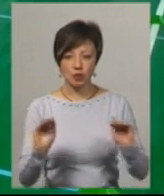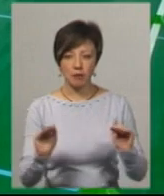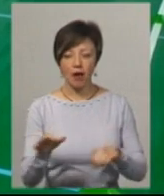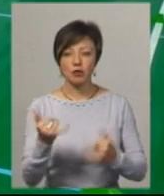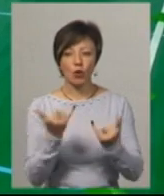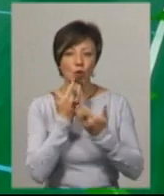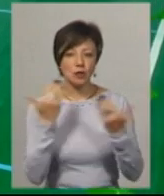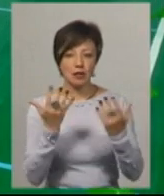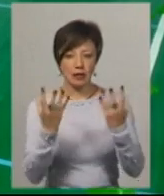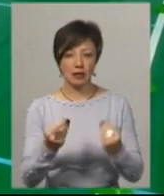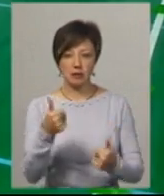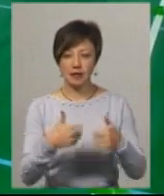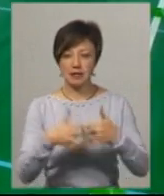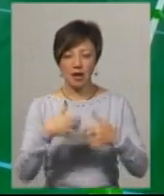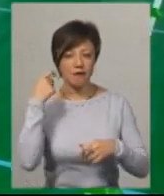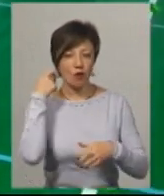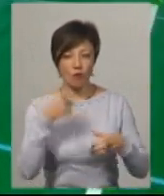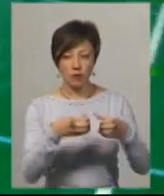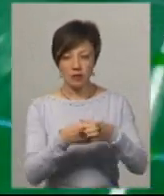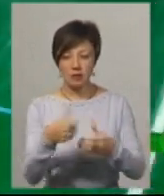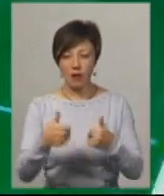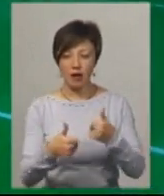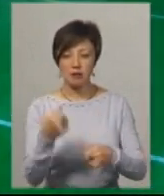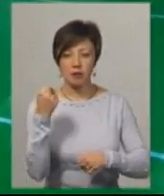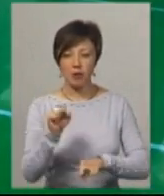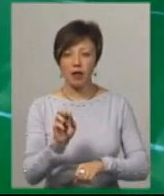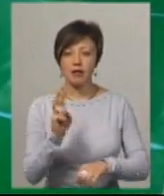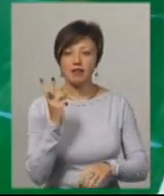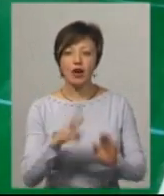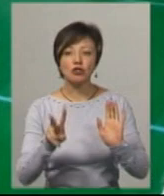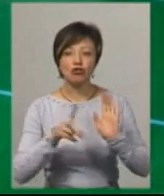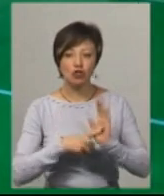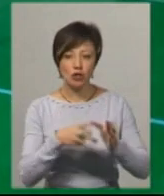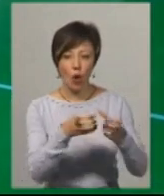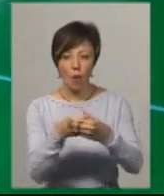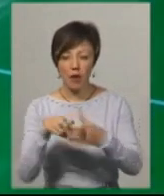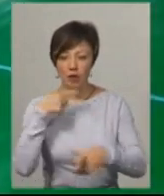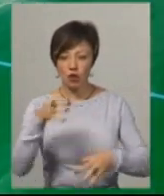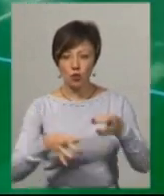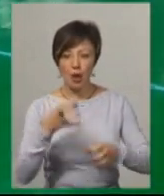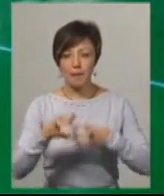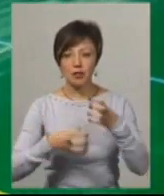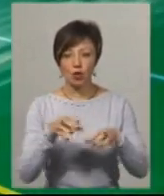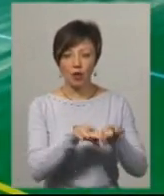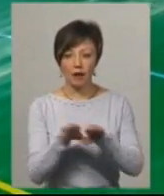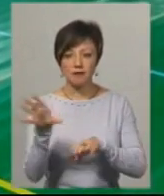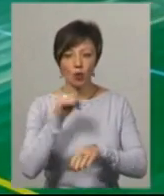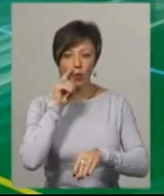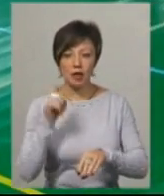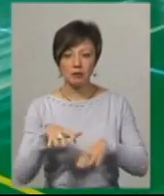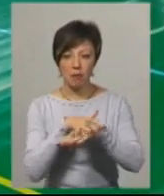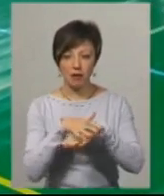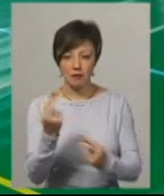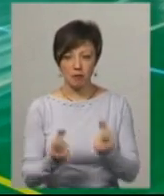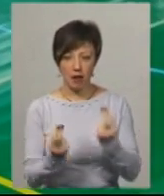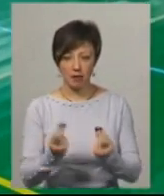Сьогодні – останній день змагань. В середньому віковому дивізіоні змагалися за перемову 2-6 команд, каже суддя міжнародного класу з українського спортивно-масового змагань